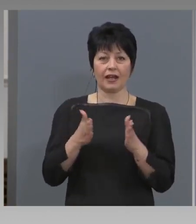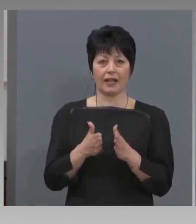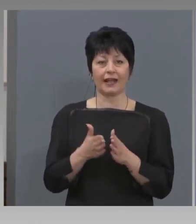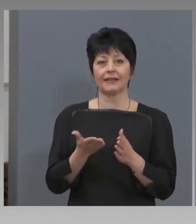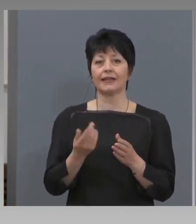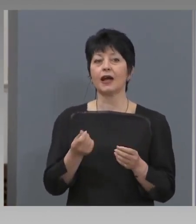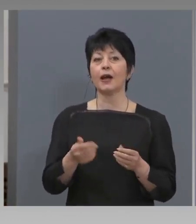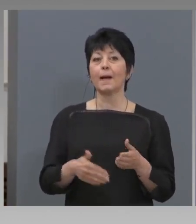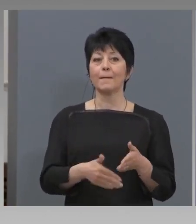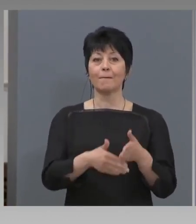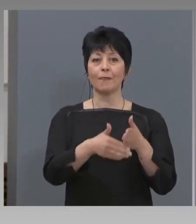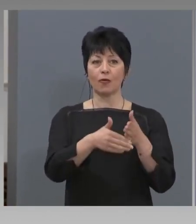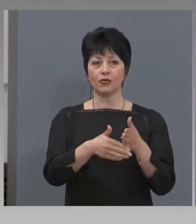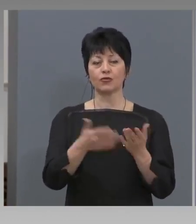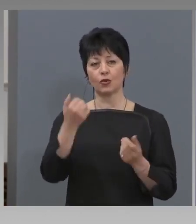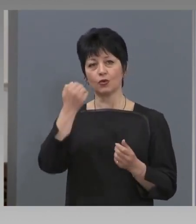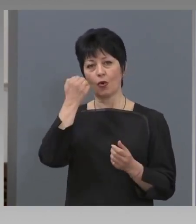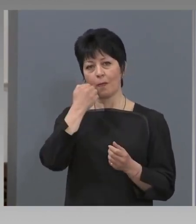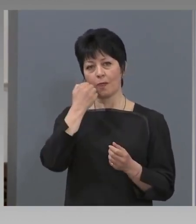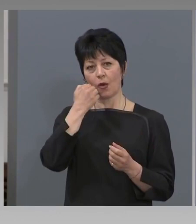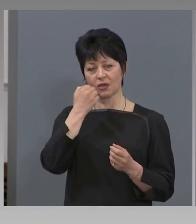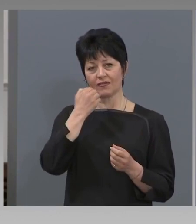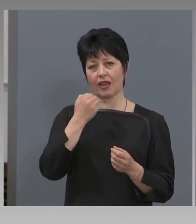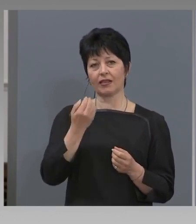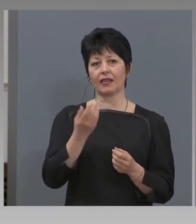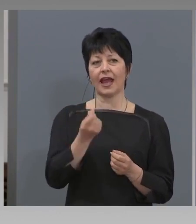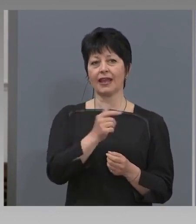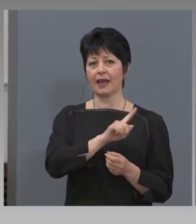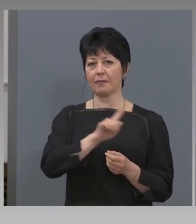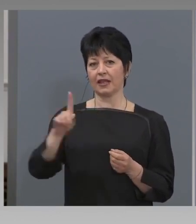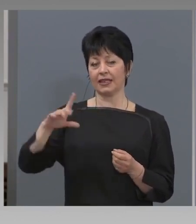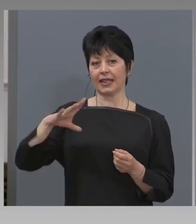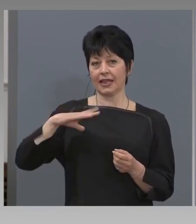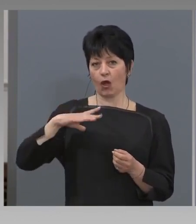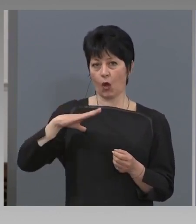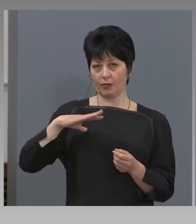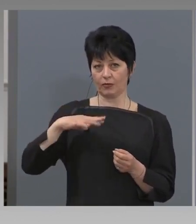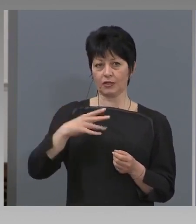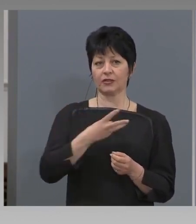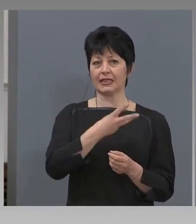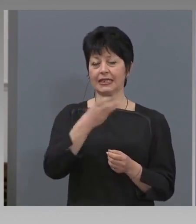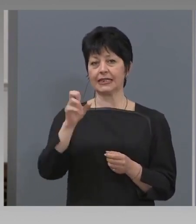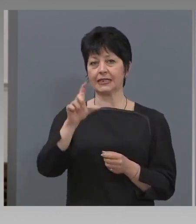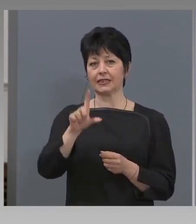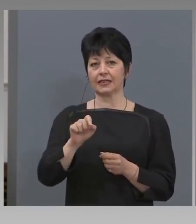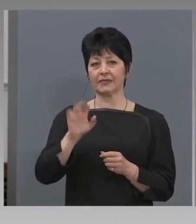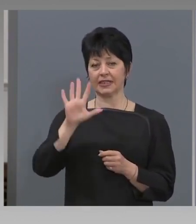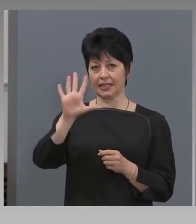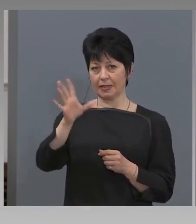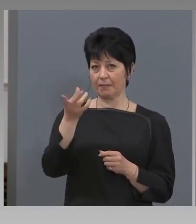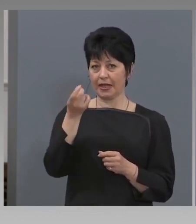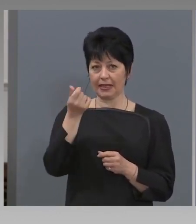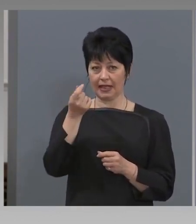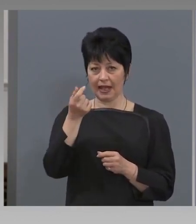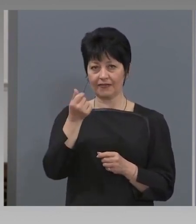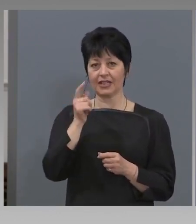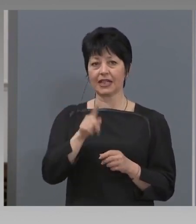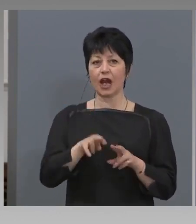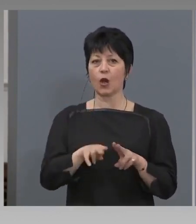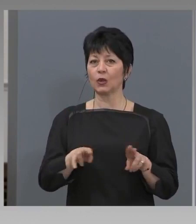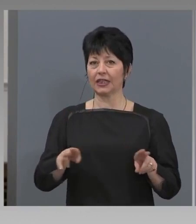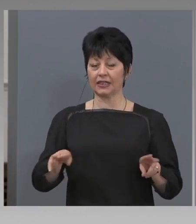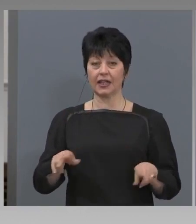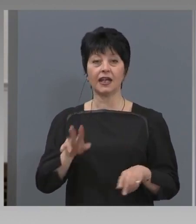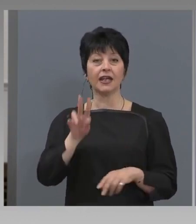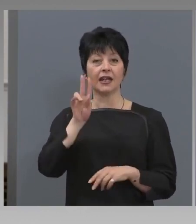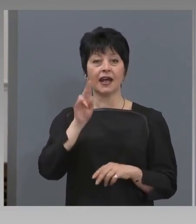неплатен отпуск в размер на 375 лева, като помощта ще се отпуска, когато